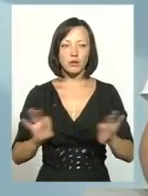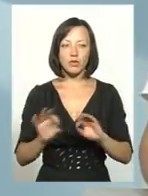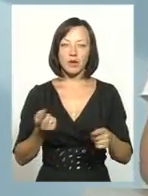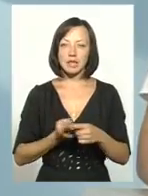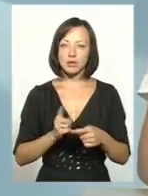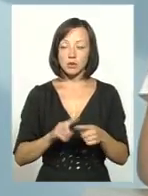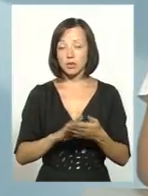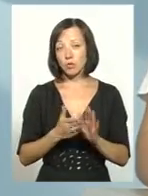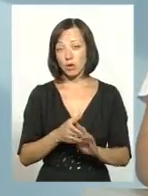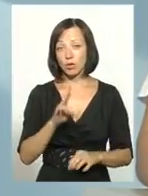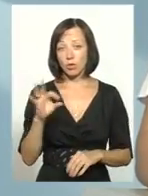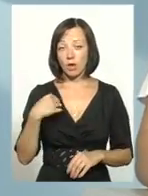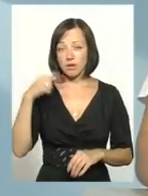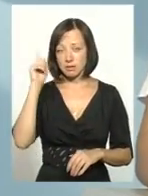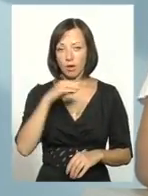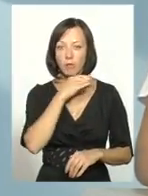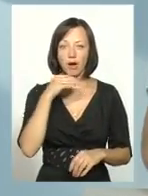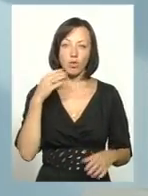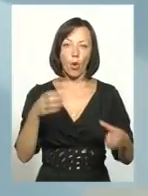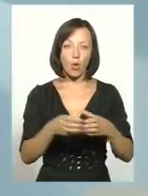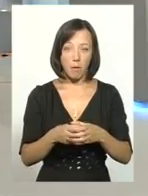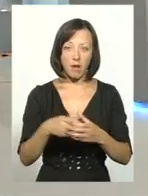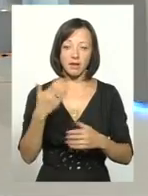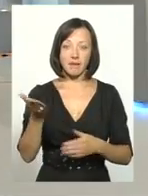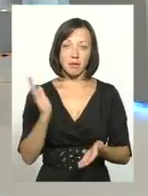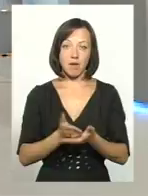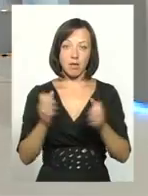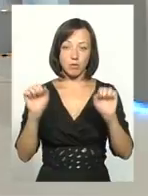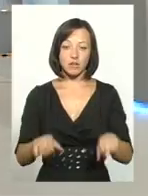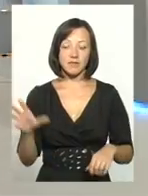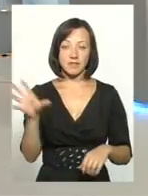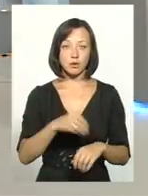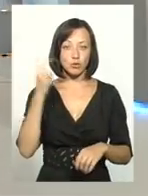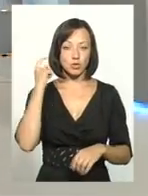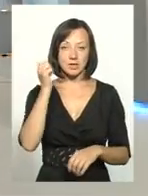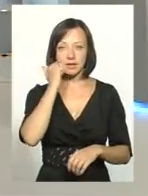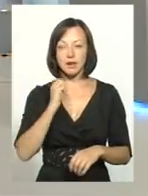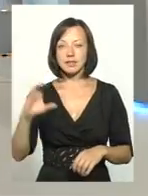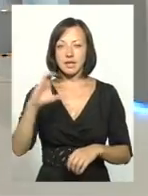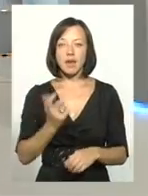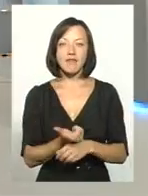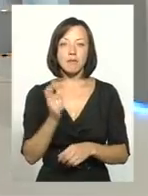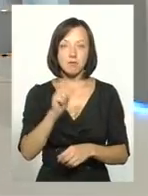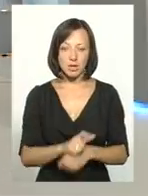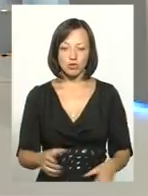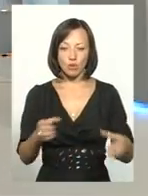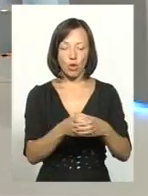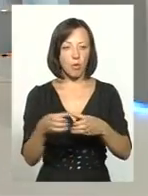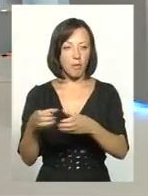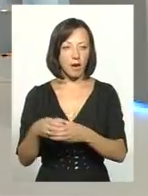ситуацію, але я знаю, що в багатьох громадах, як ви мали можливість всі почути, от стара Синява, більшість громад